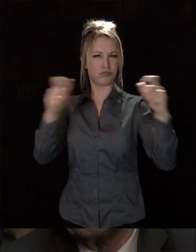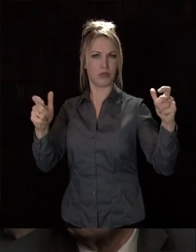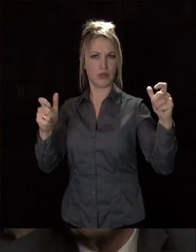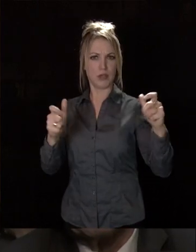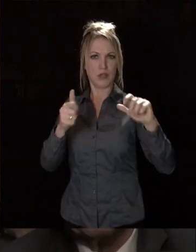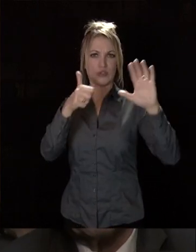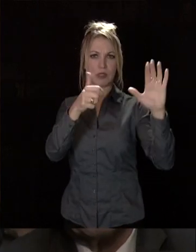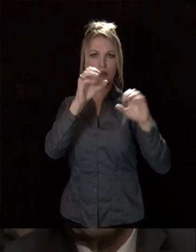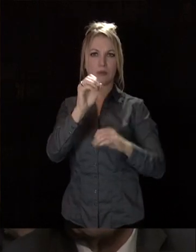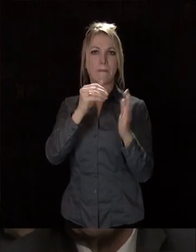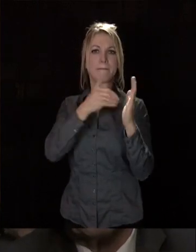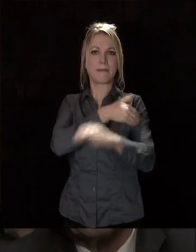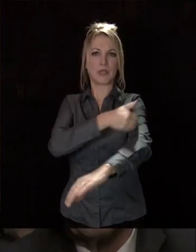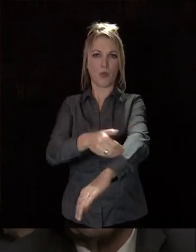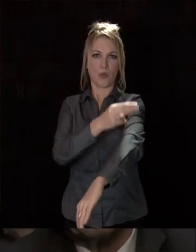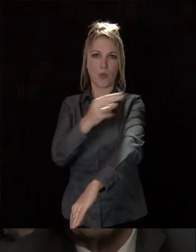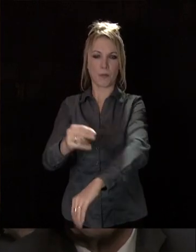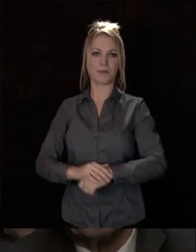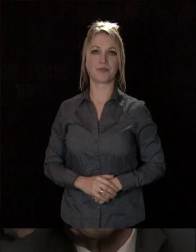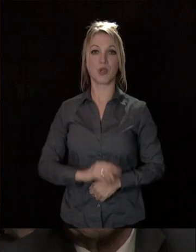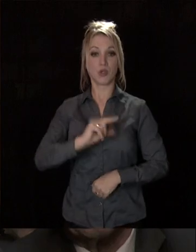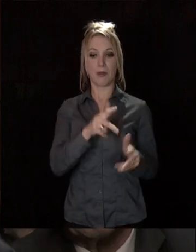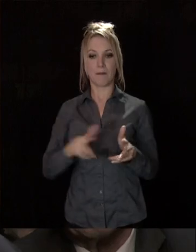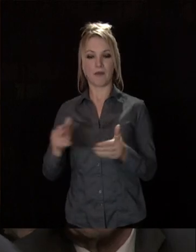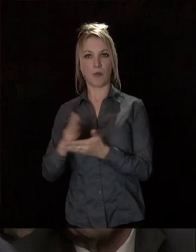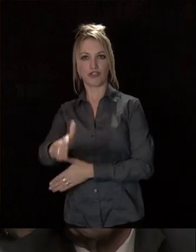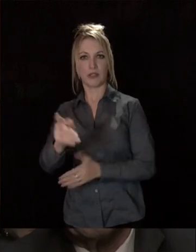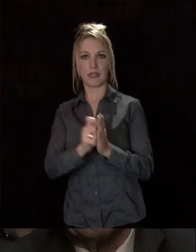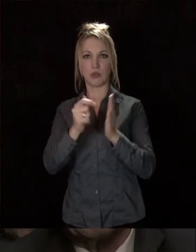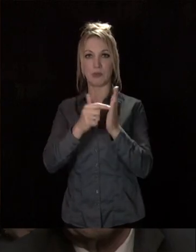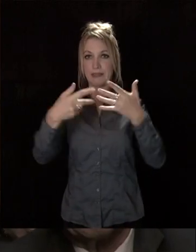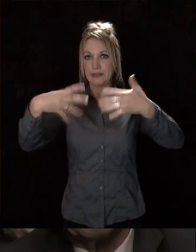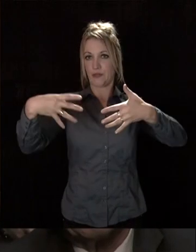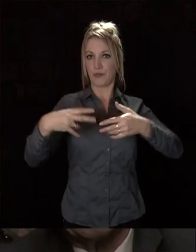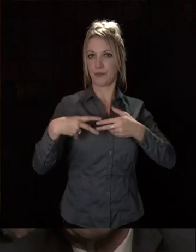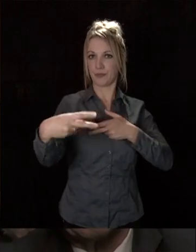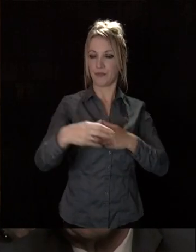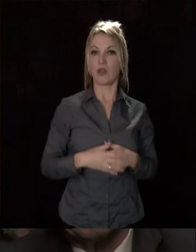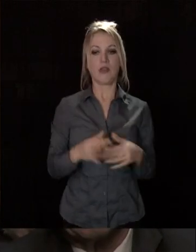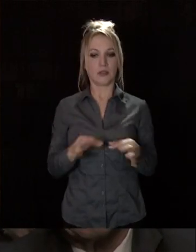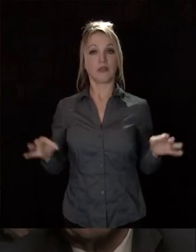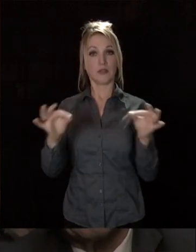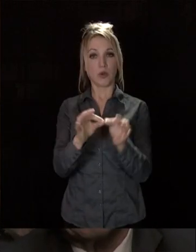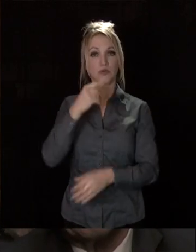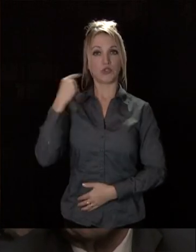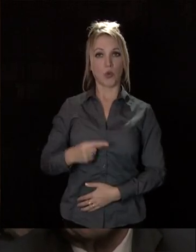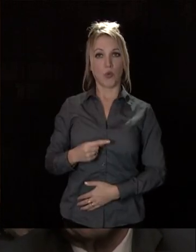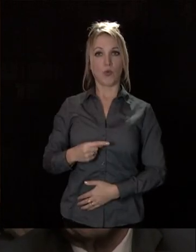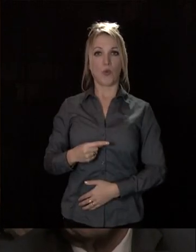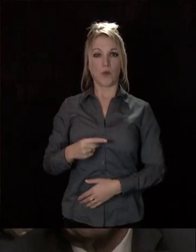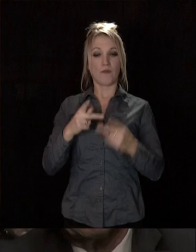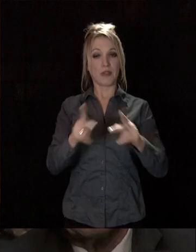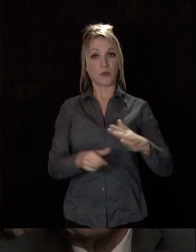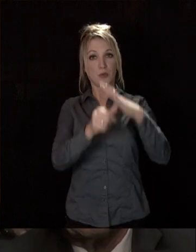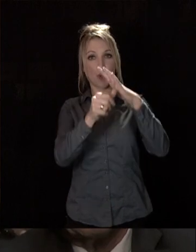60 millions d'euros. La seconde phase du projet s'achèvera en 2019. Notre territoire, Dijon, notre métropole, disposera